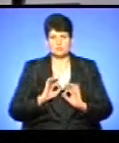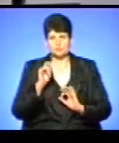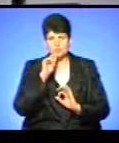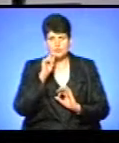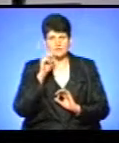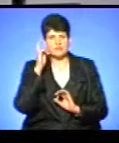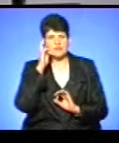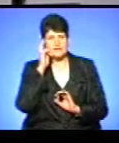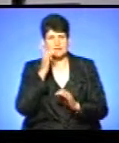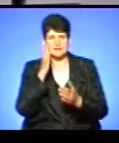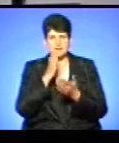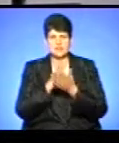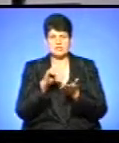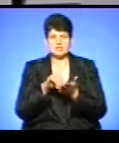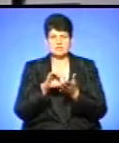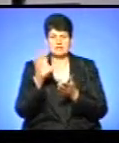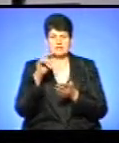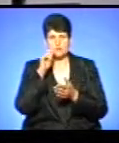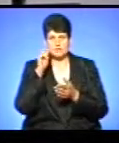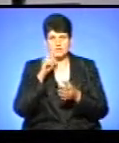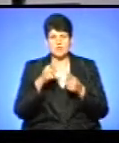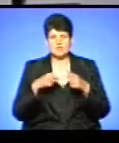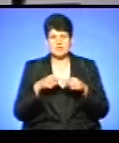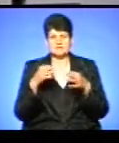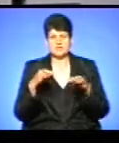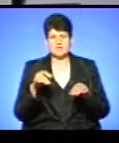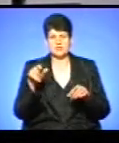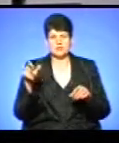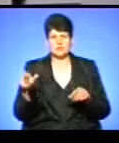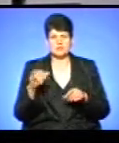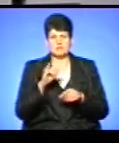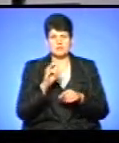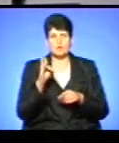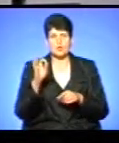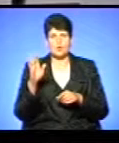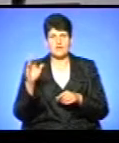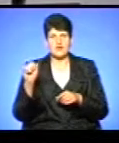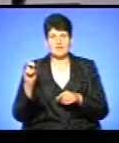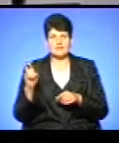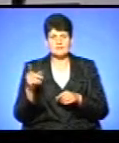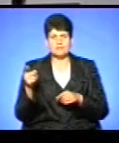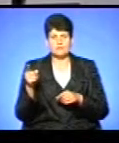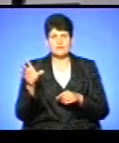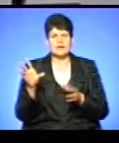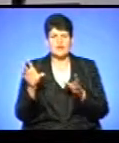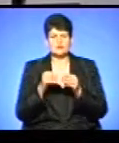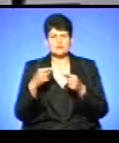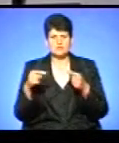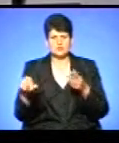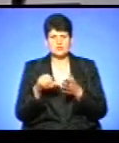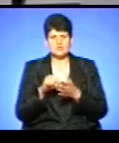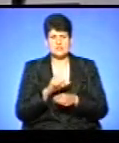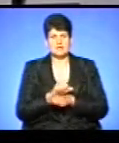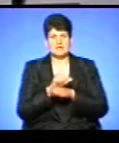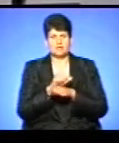у Києві, де знаходився член всеукраїнської організації «Вільні люди» Іван Ковалик з Тернополя. Він разом з іншими учасниками пікету